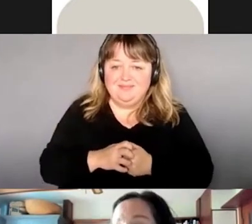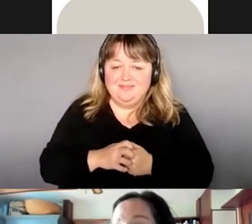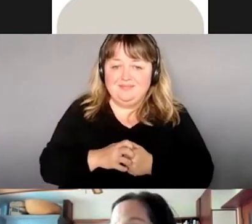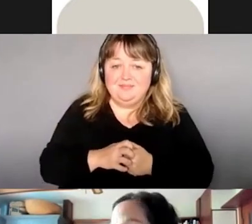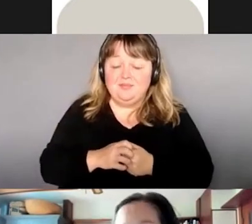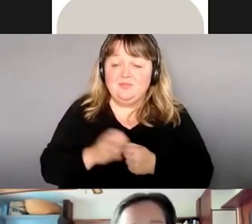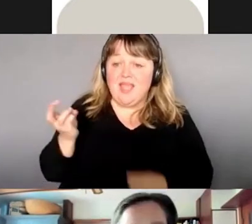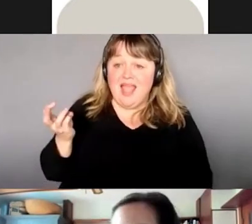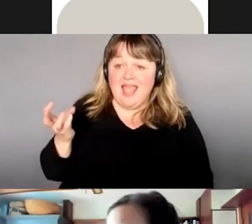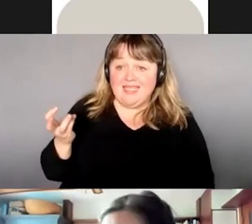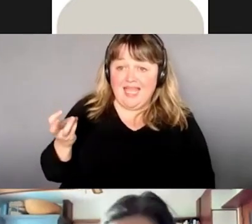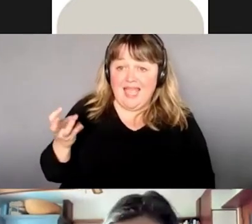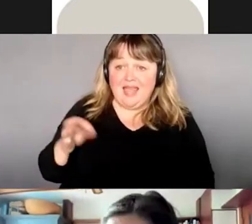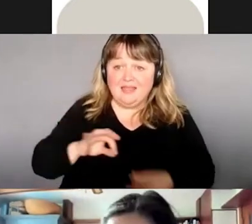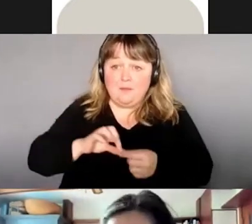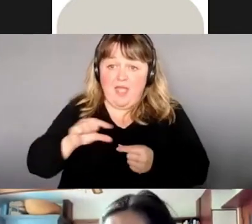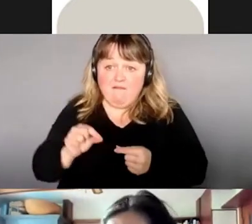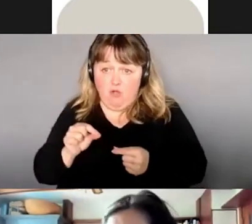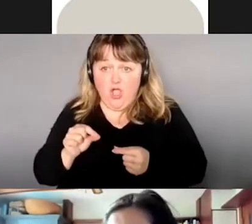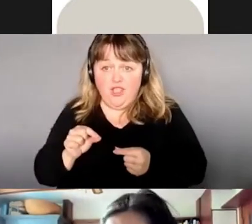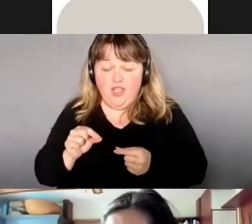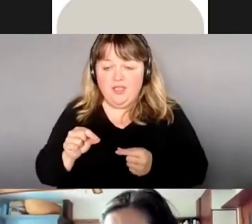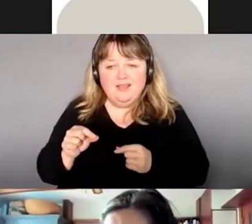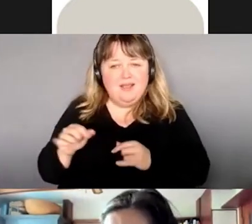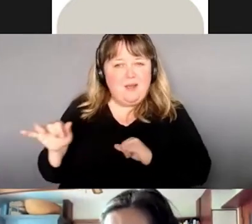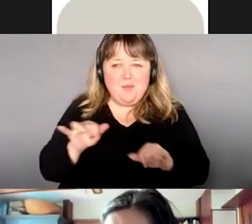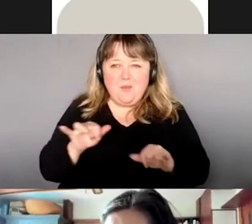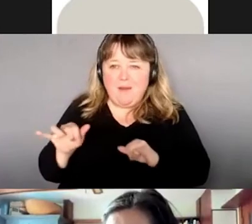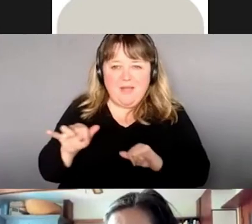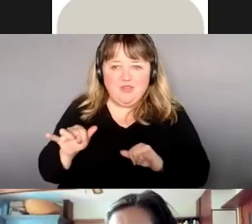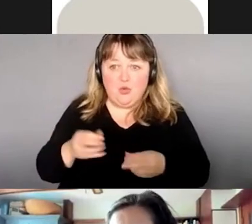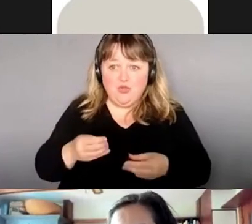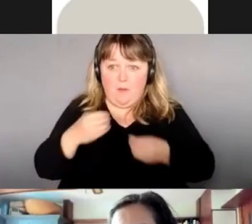La graine et la feuille n'ont pas les mêmes propriétés.